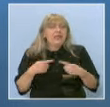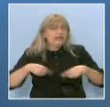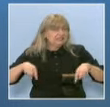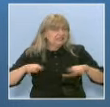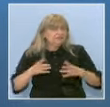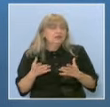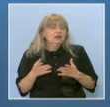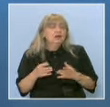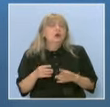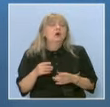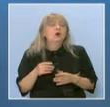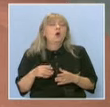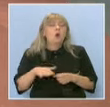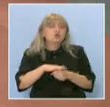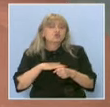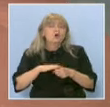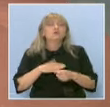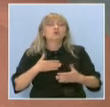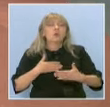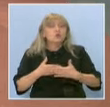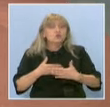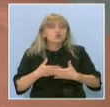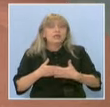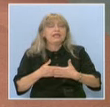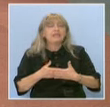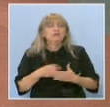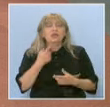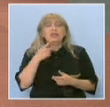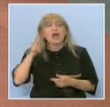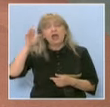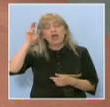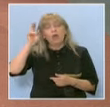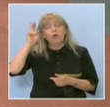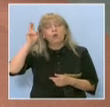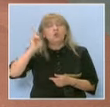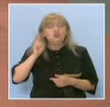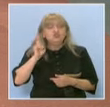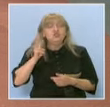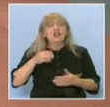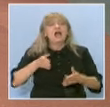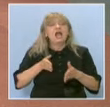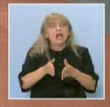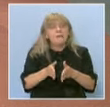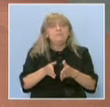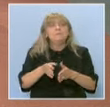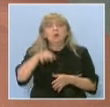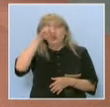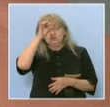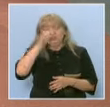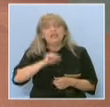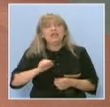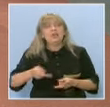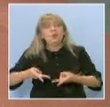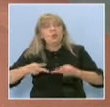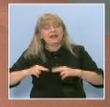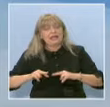но основното е отношението на учителя към ученика, естествено и обратното. И в продължение